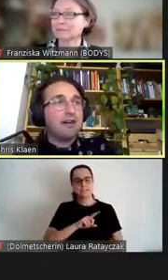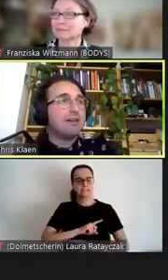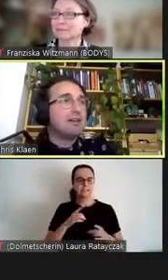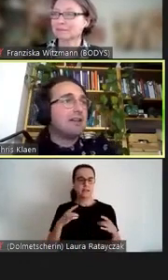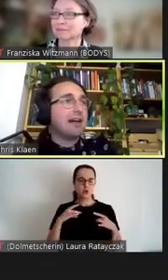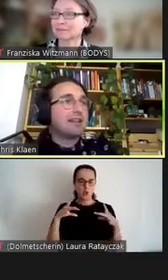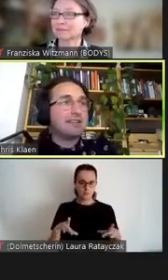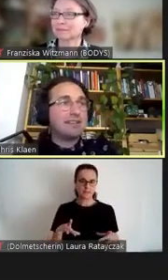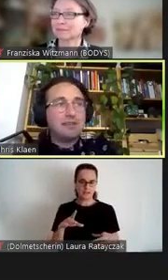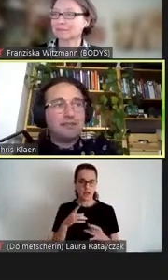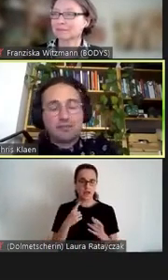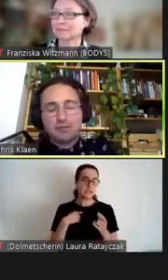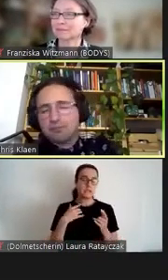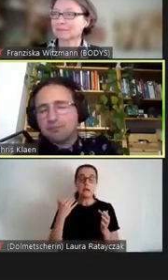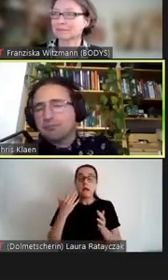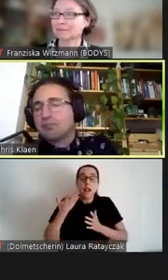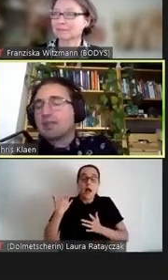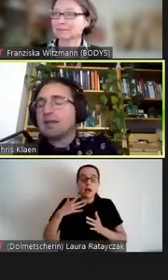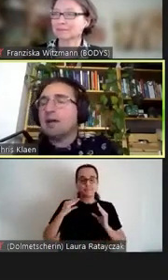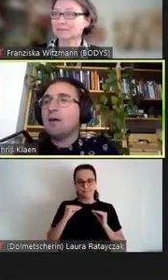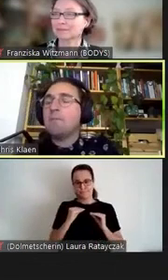nicht out war, aktiv.